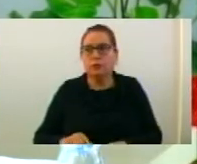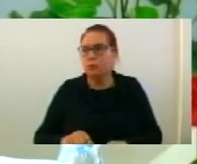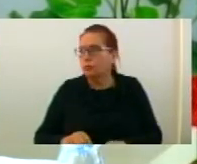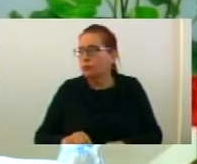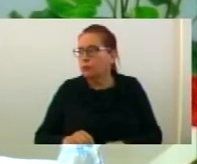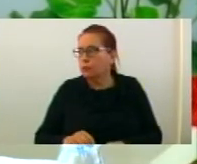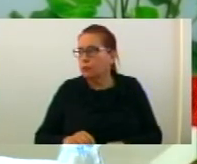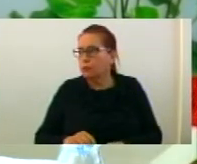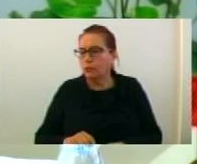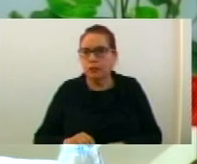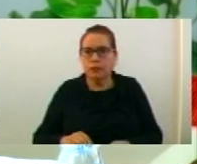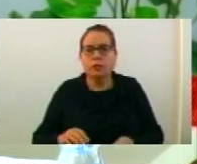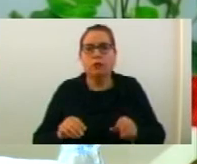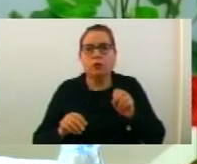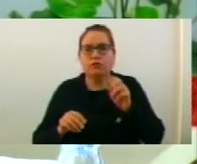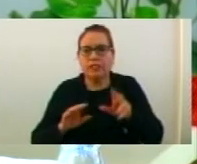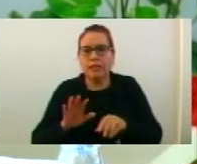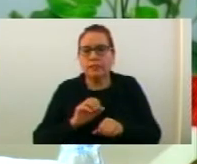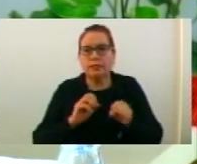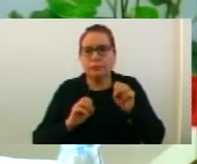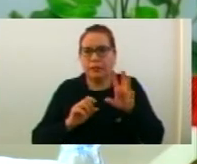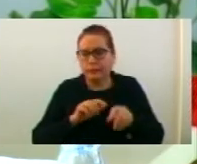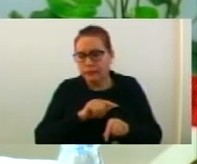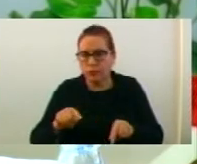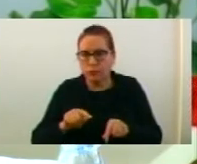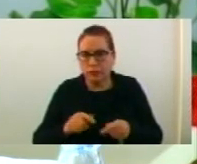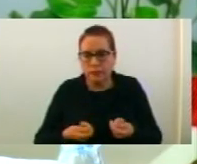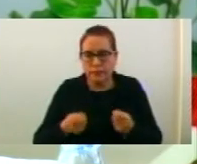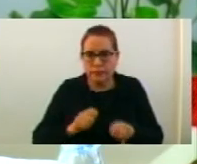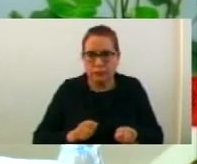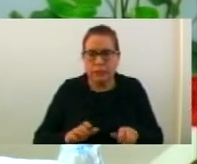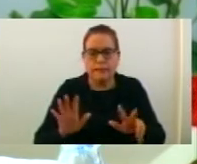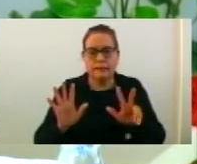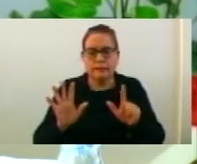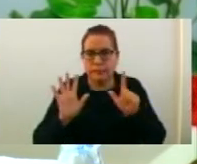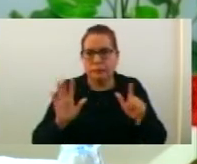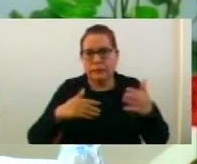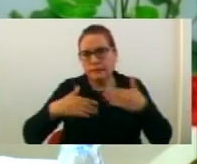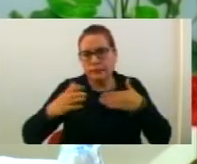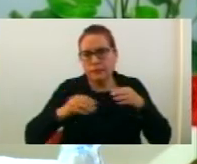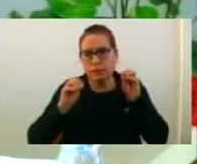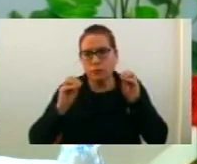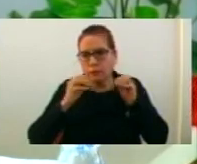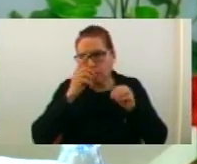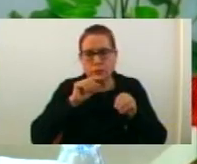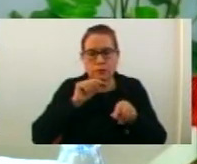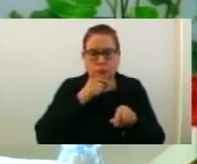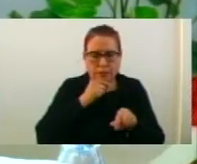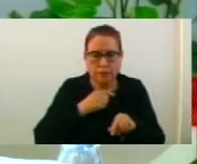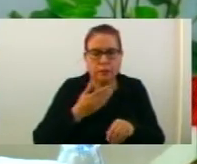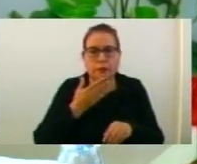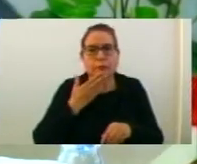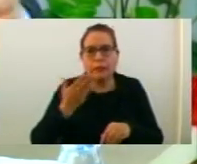12.15 часот ја заключвам седмата седмица на СОВЕТ на Ощна Струбница.